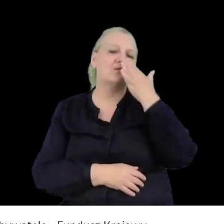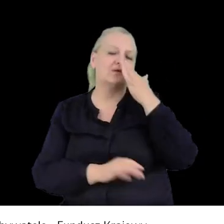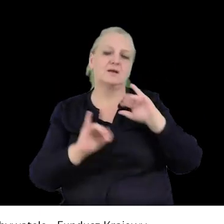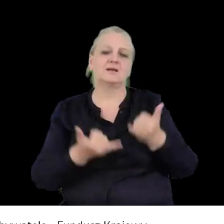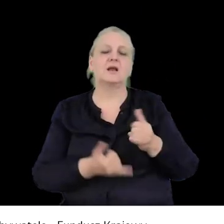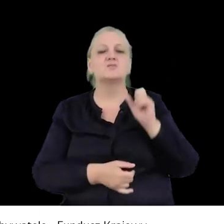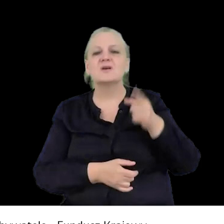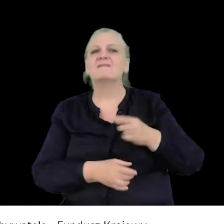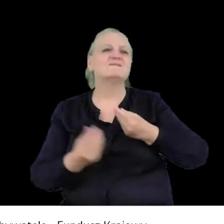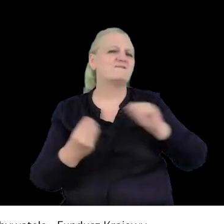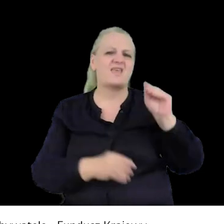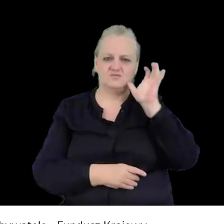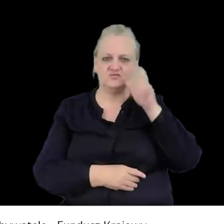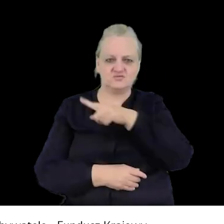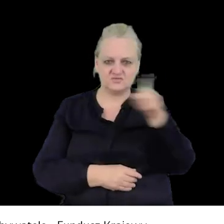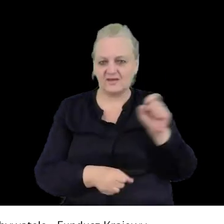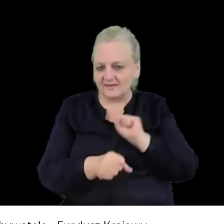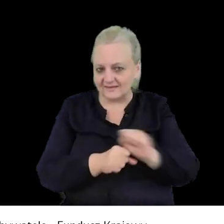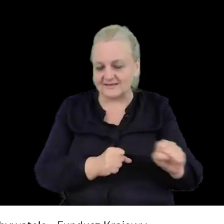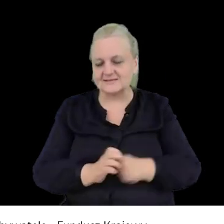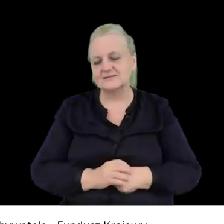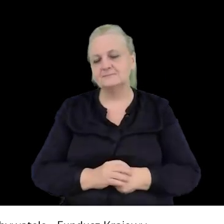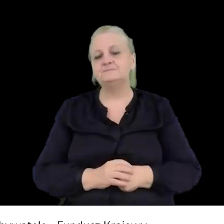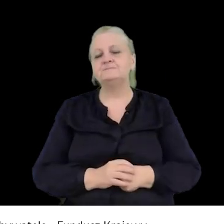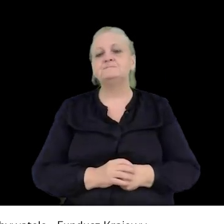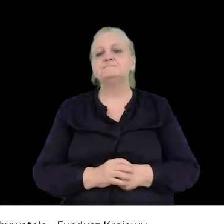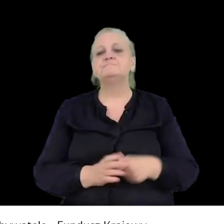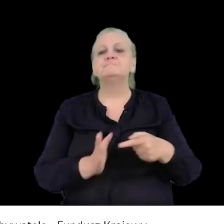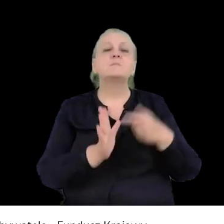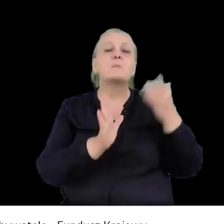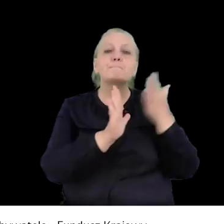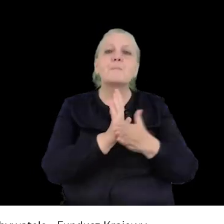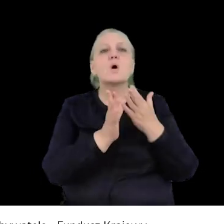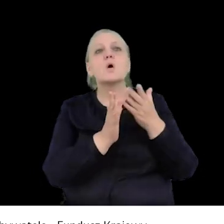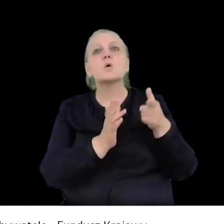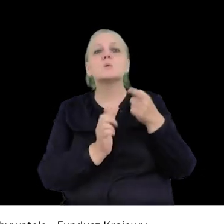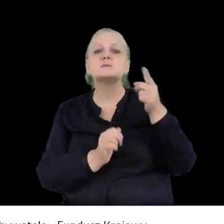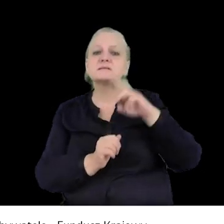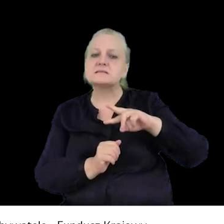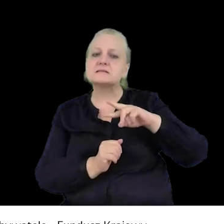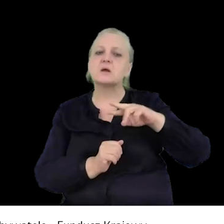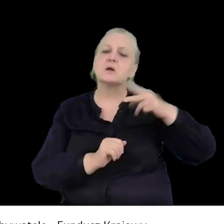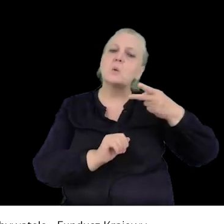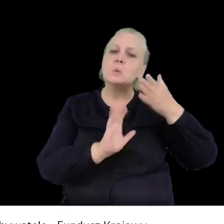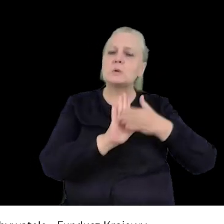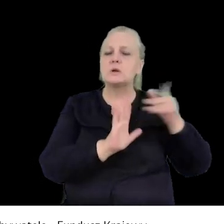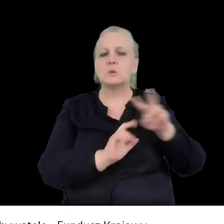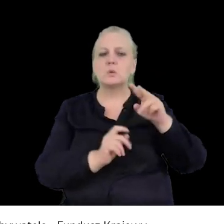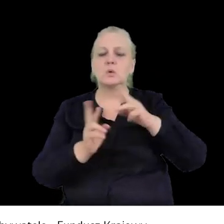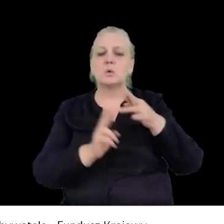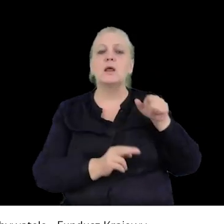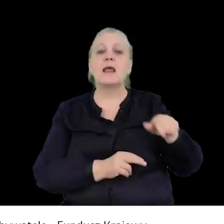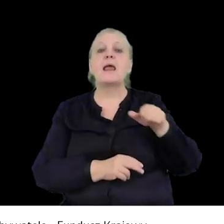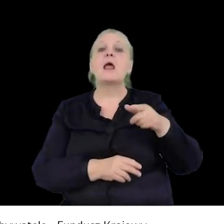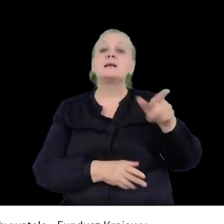którymi się spotykamy najczęściej i od uproszczonych różnią się one tym, że powodują uzróżnienia w